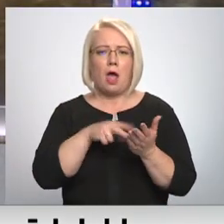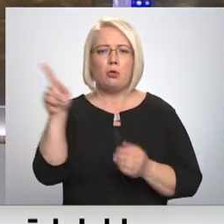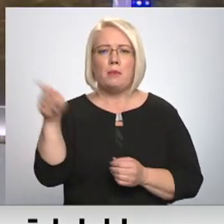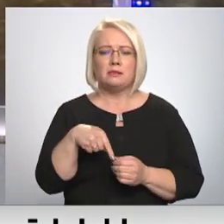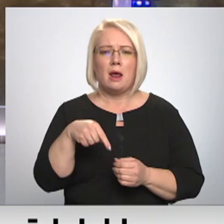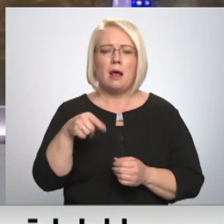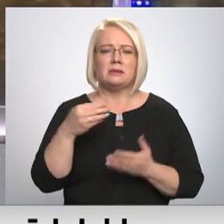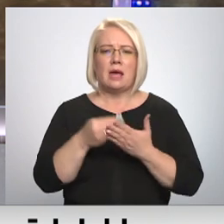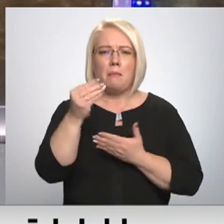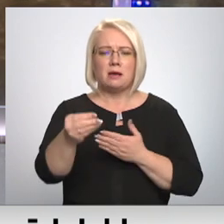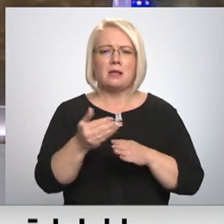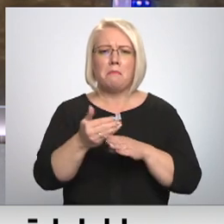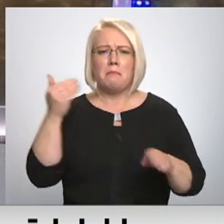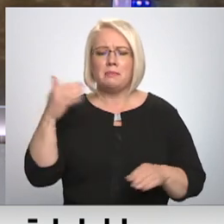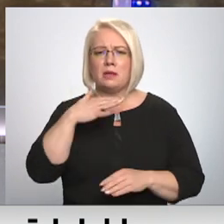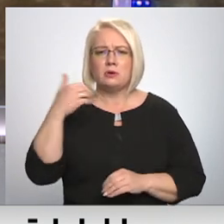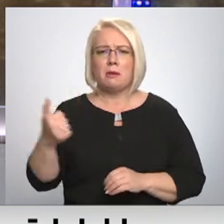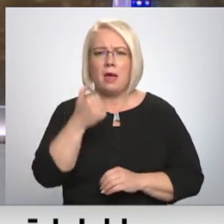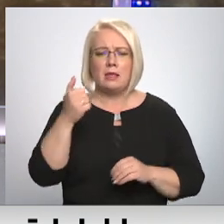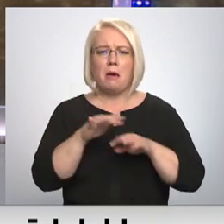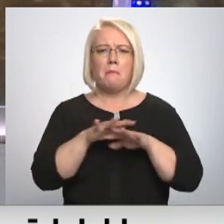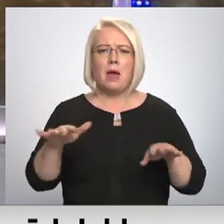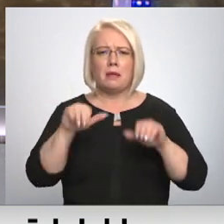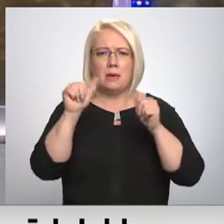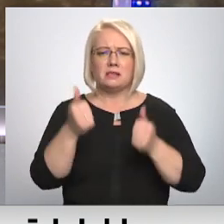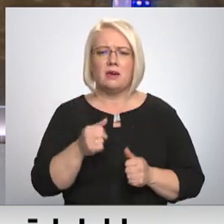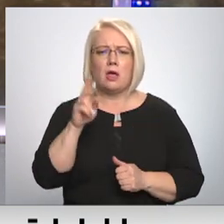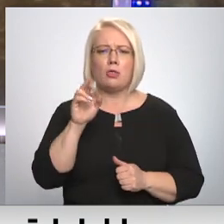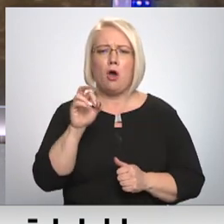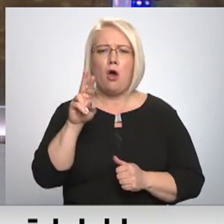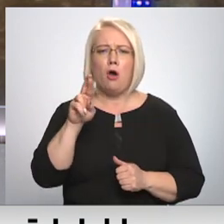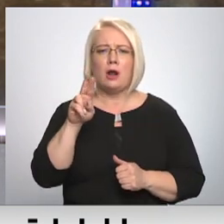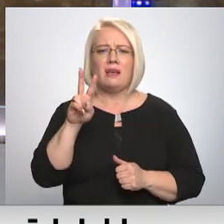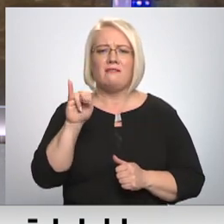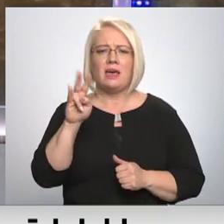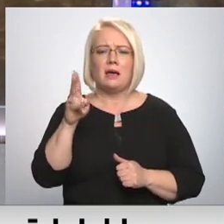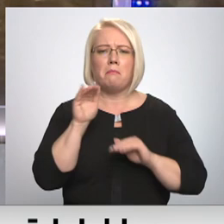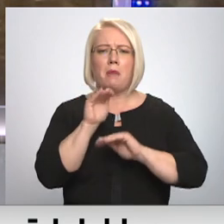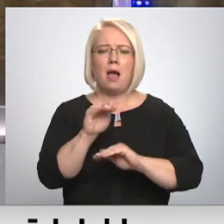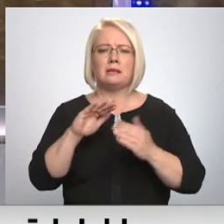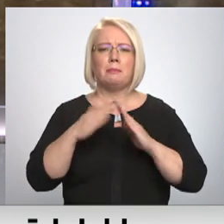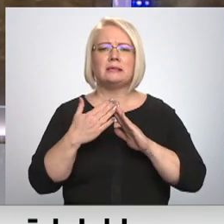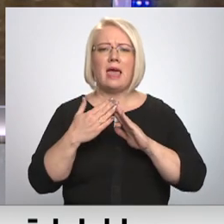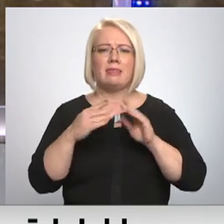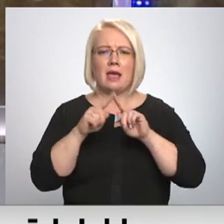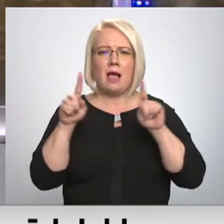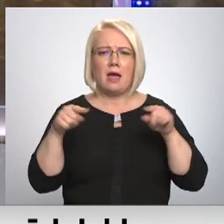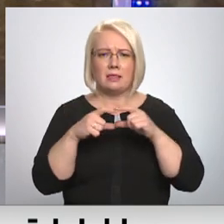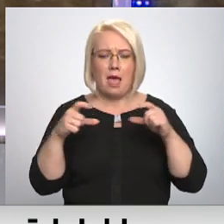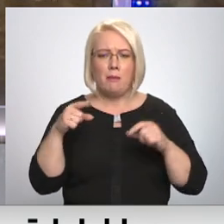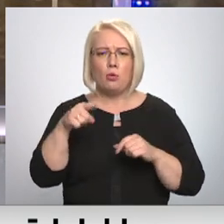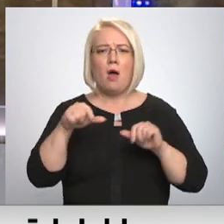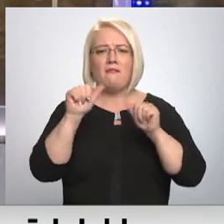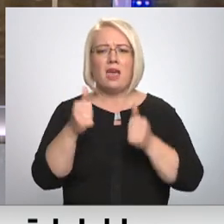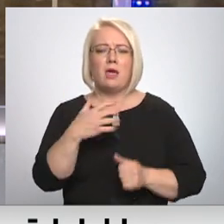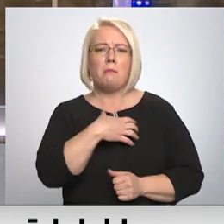samaksāt par pirms vairākiem gadiem bērniem izveidotām Norviga Bankas pilsētnieka kartēm. Tādas sadarbībā ar pašvaldību savu laiku veidoja